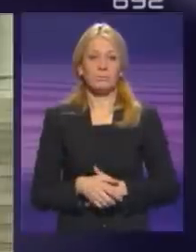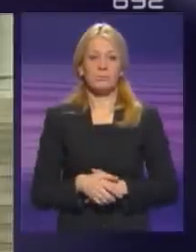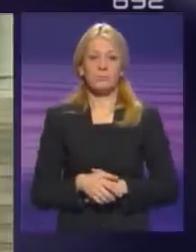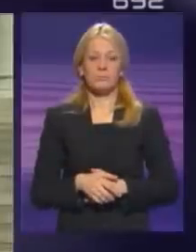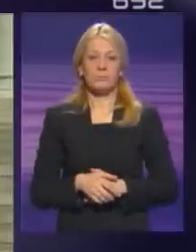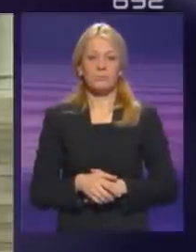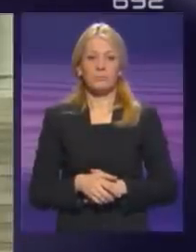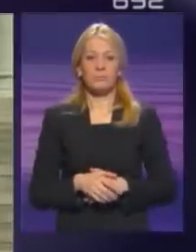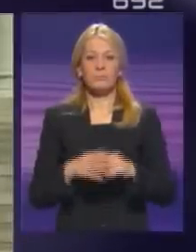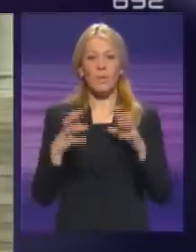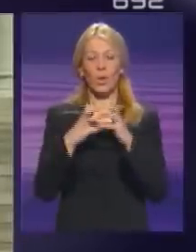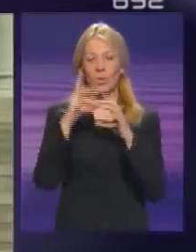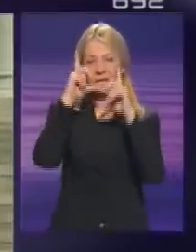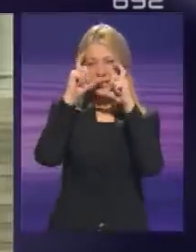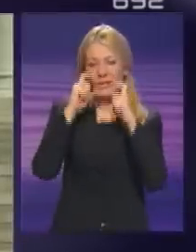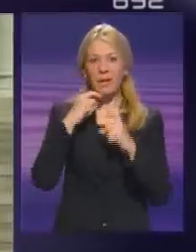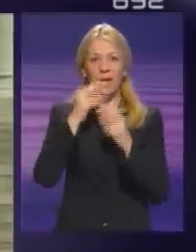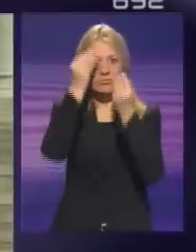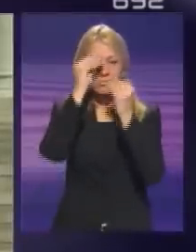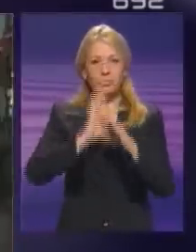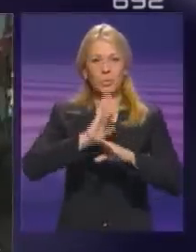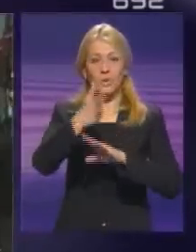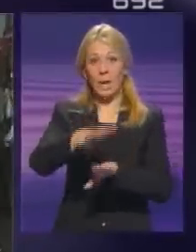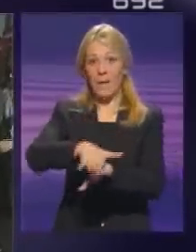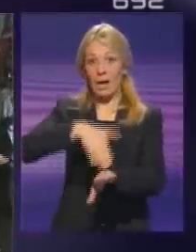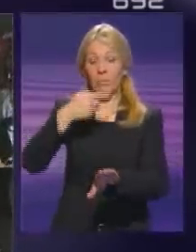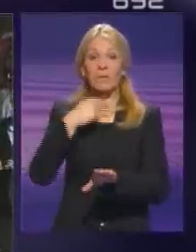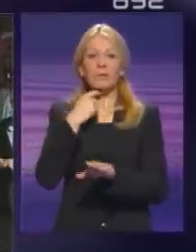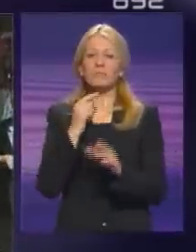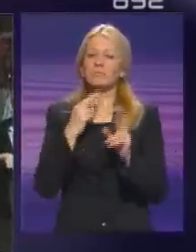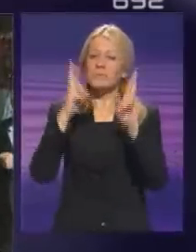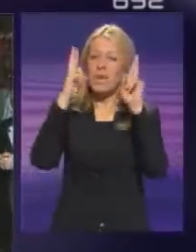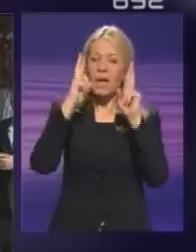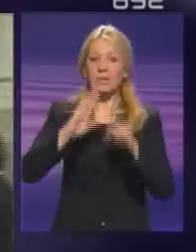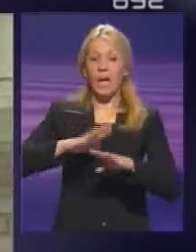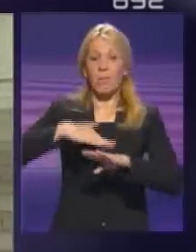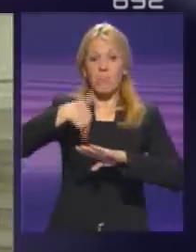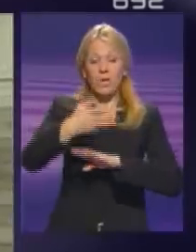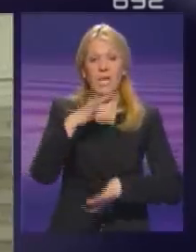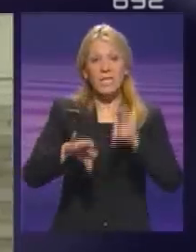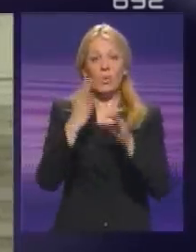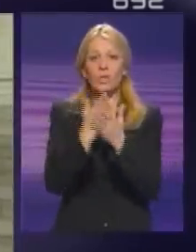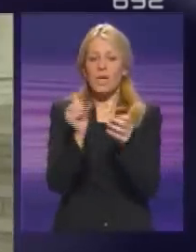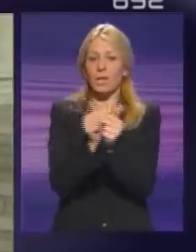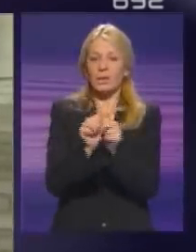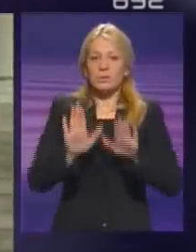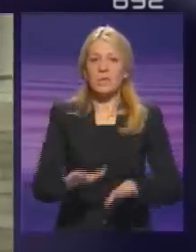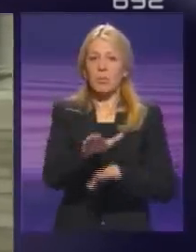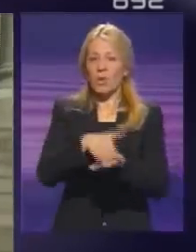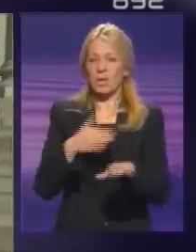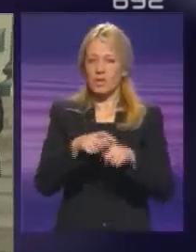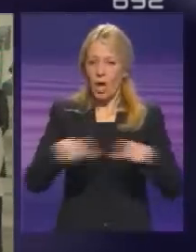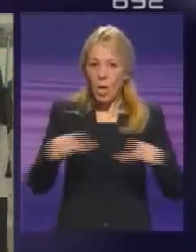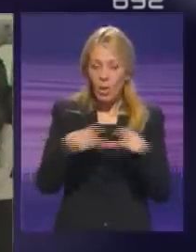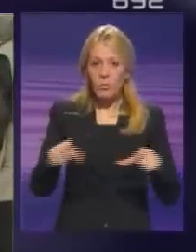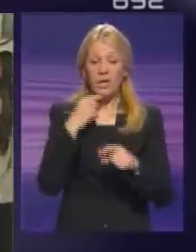Grupni portret na svečanom umazu parlament sa nadom da će se posle izbora sresti i u poslanečkim klupama. Nikola Selaković kaže